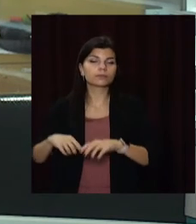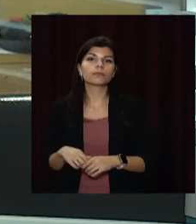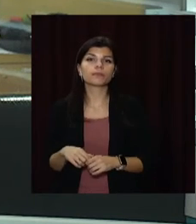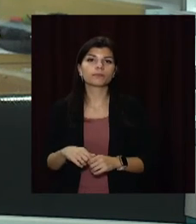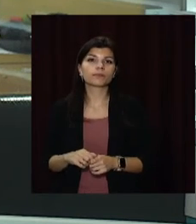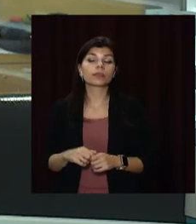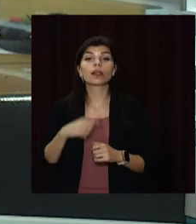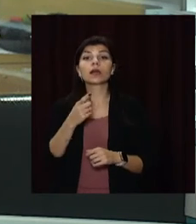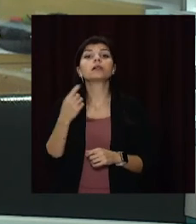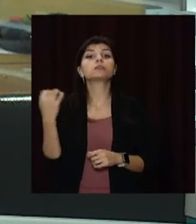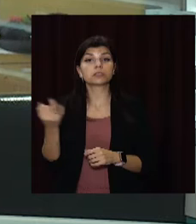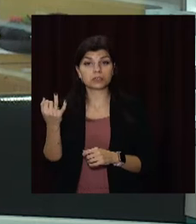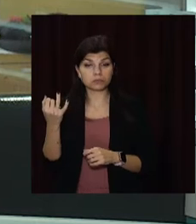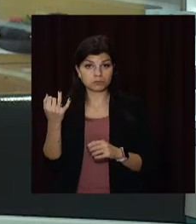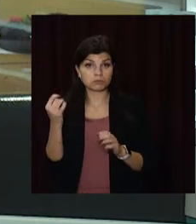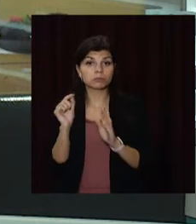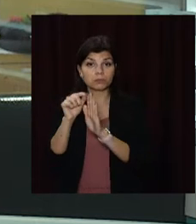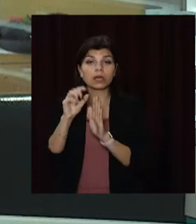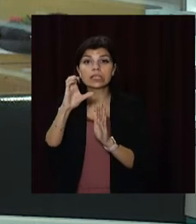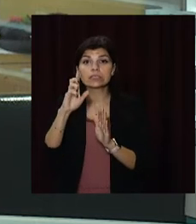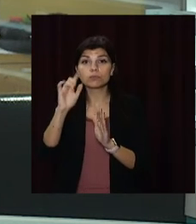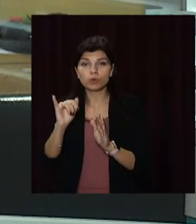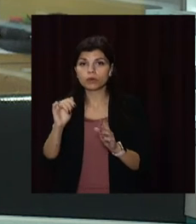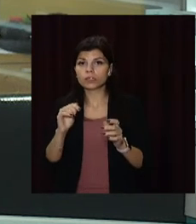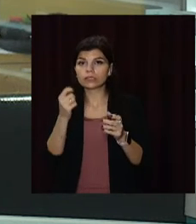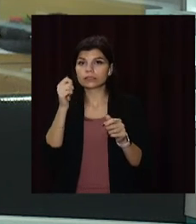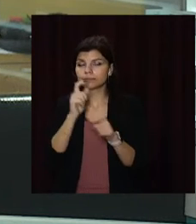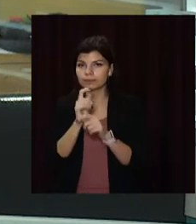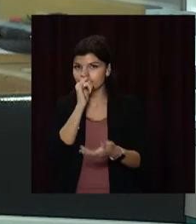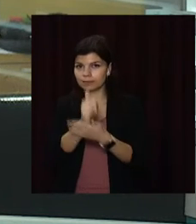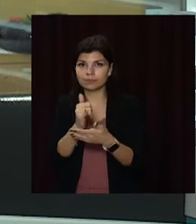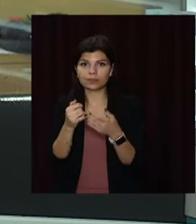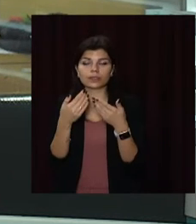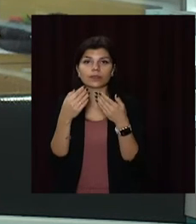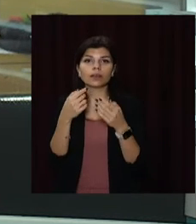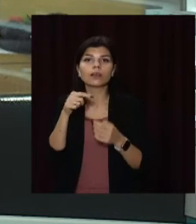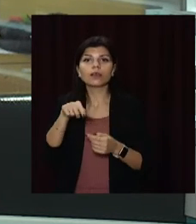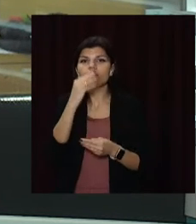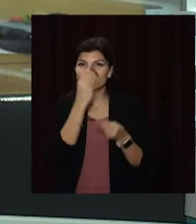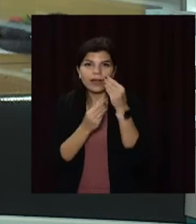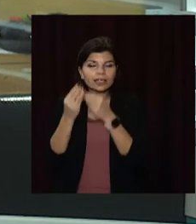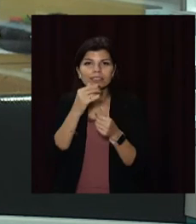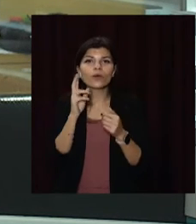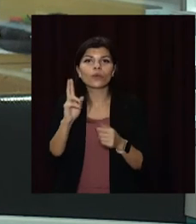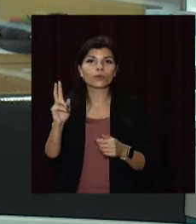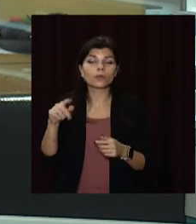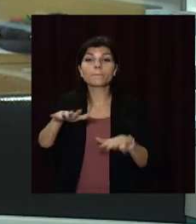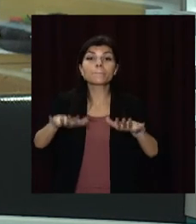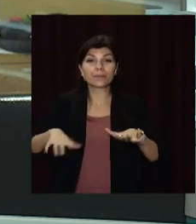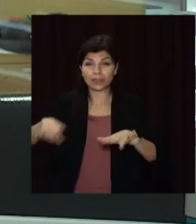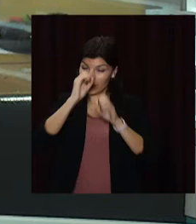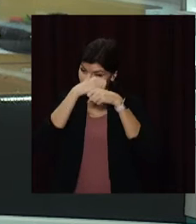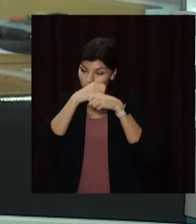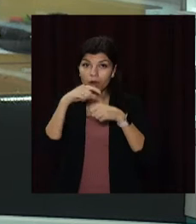Зацікавилася СБУ. Служба безпеки України заблокувала схему фальсифікації ковід-сертифікатів у Дніпрі. В одній з місцевих